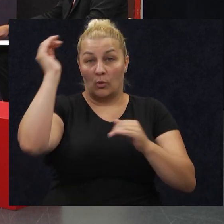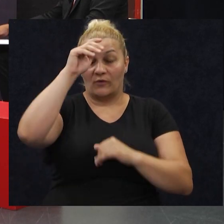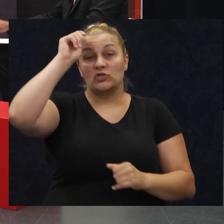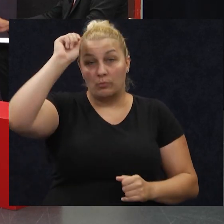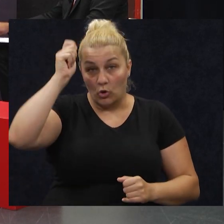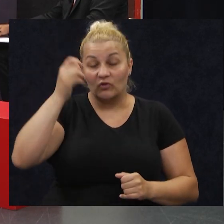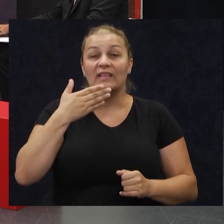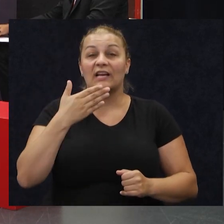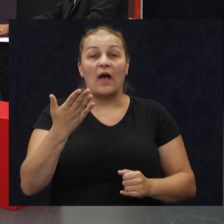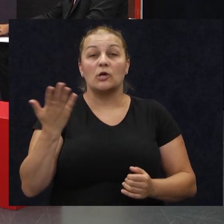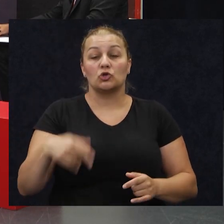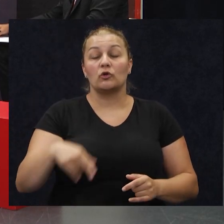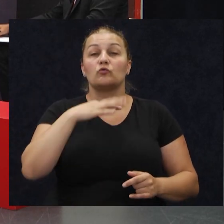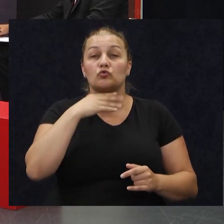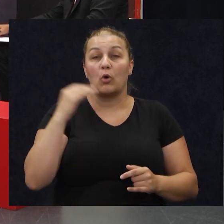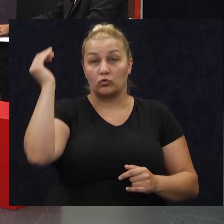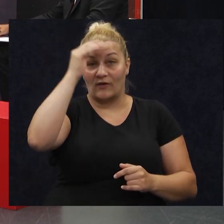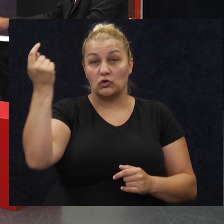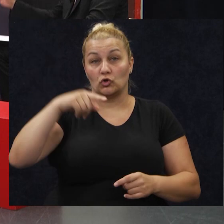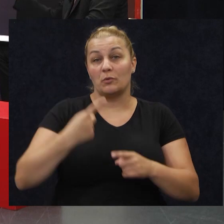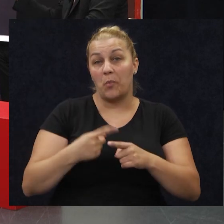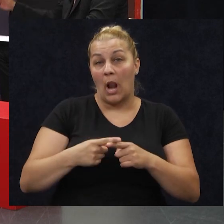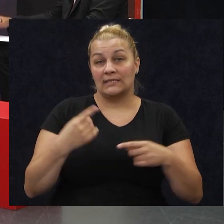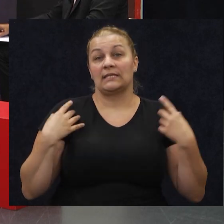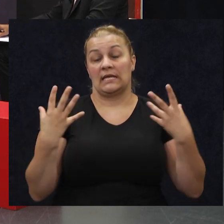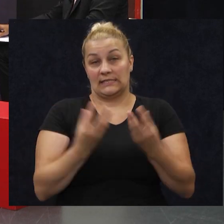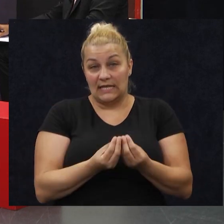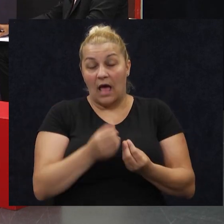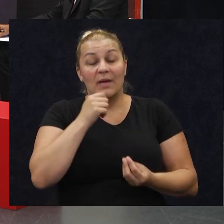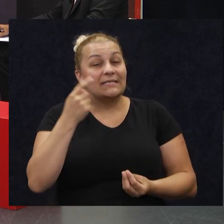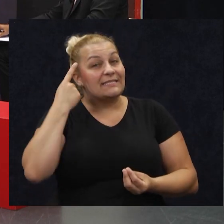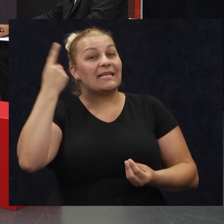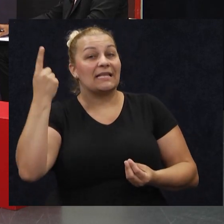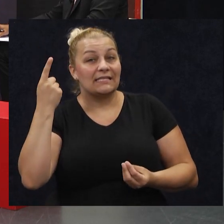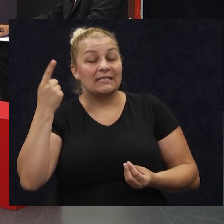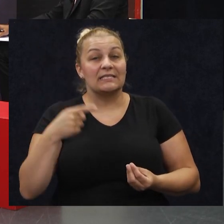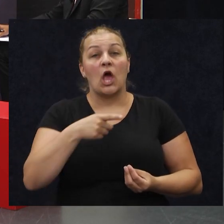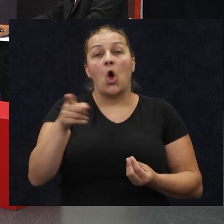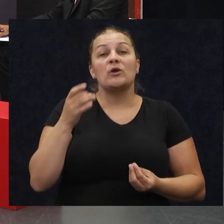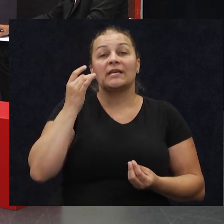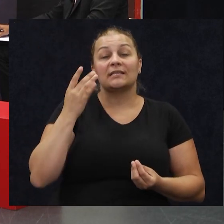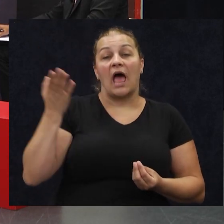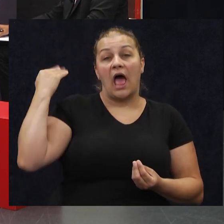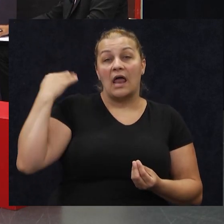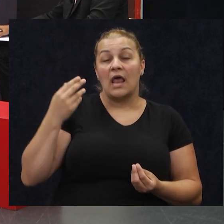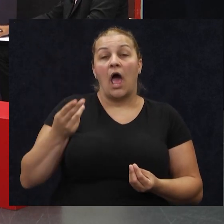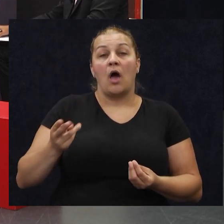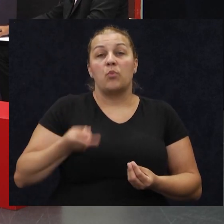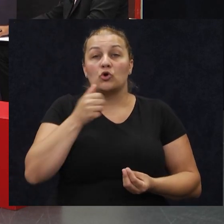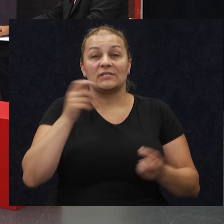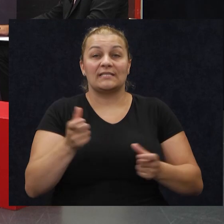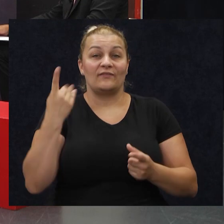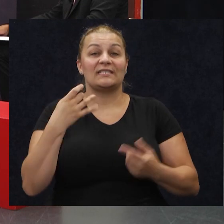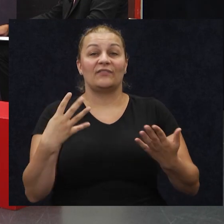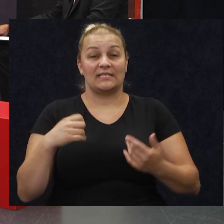što ste u subotu večer odvojili ovih pola sata biti s nama i sjetiti se onih dana ponosa i slave iz 90. godina.